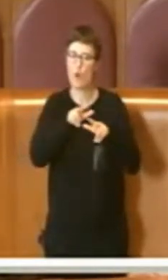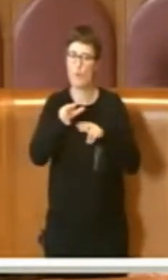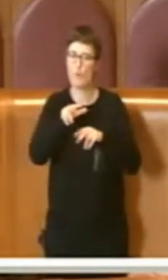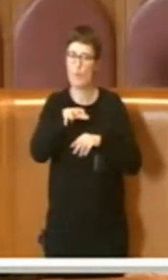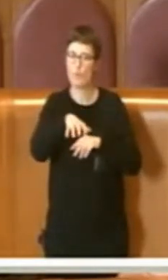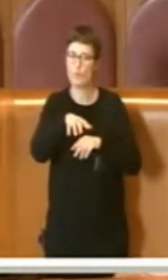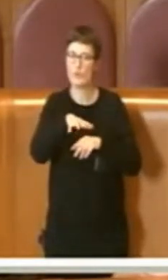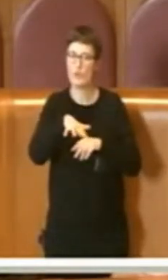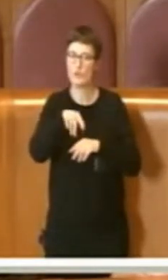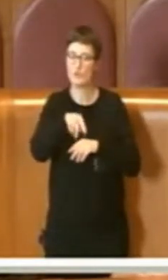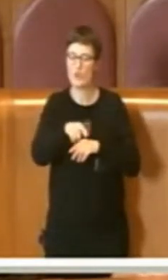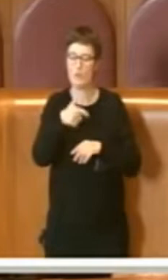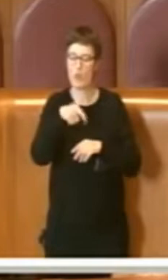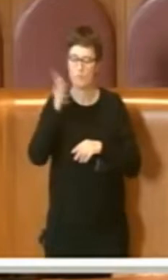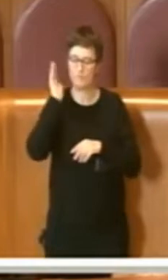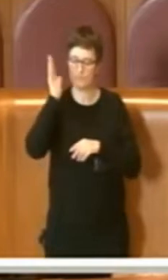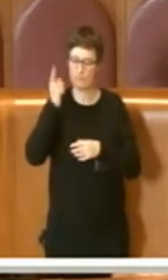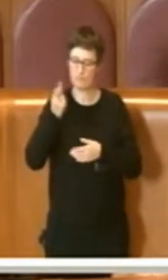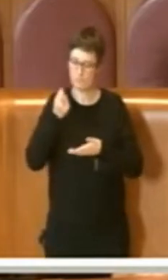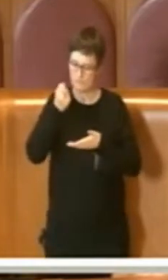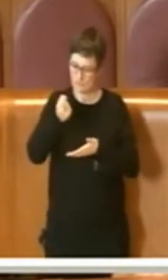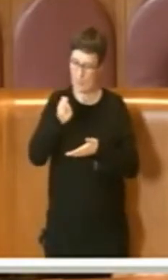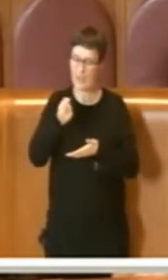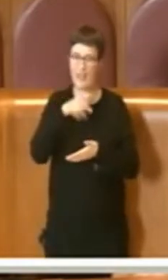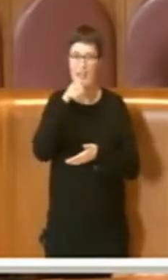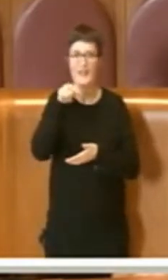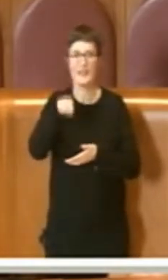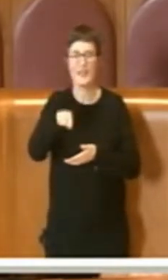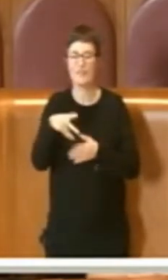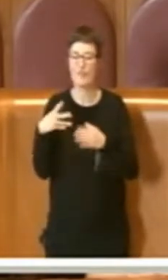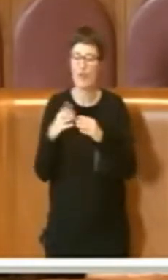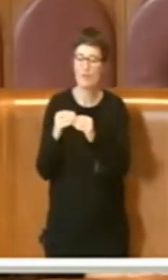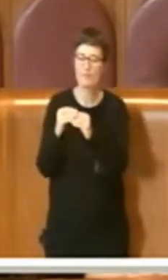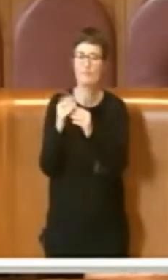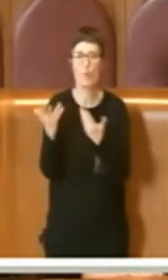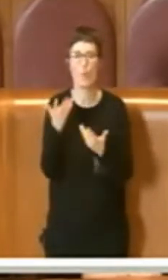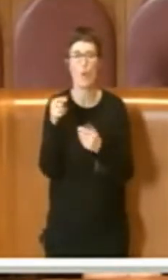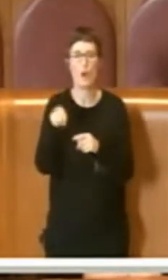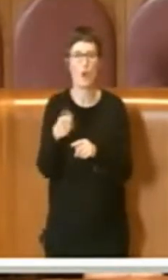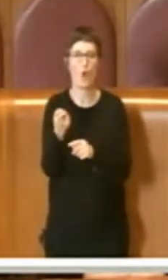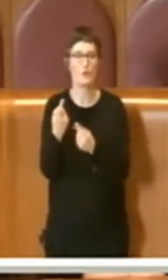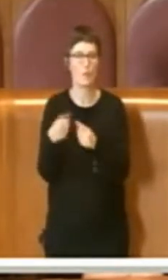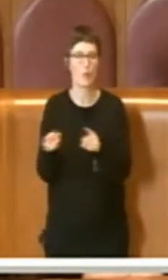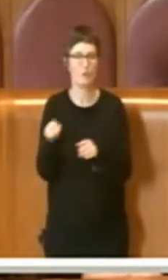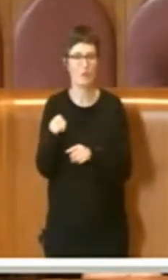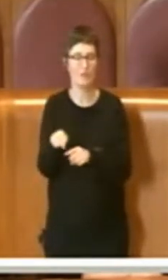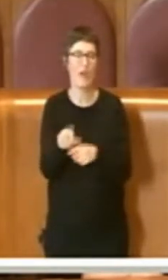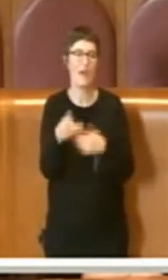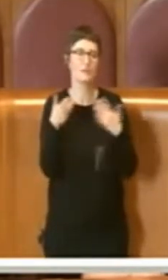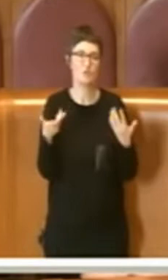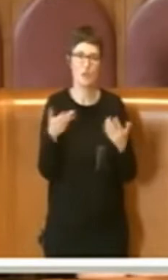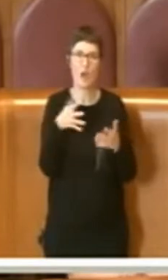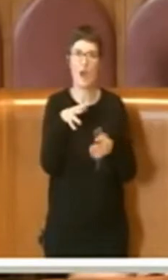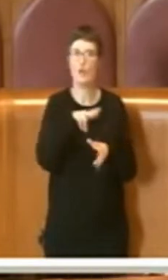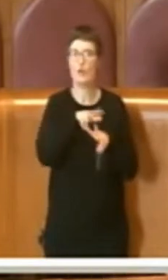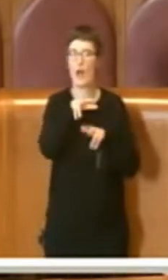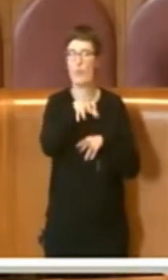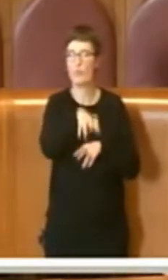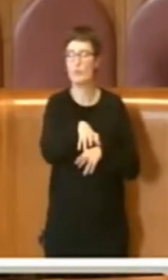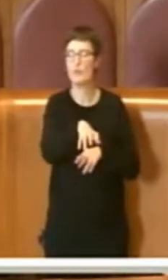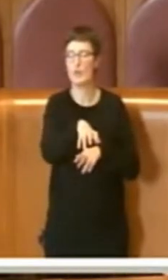realizzazione di un'opera differente e quindi lo stesso municipio si è nuovamente espresso